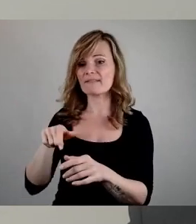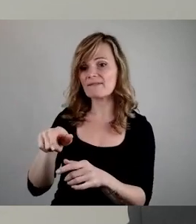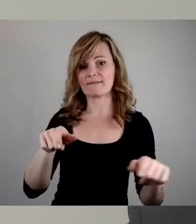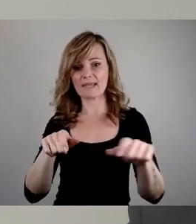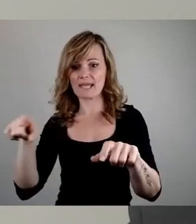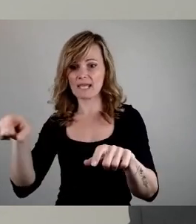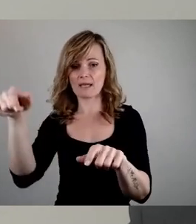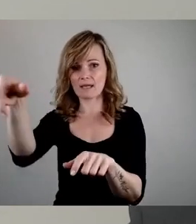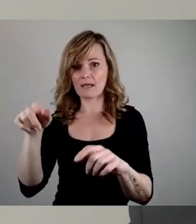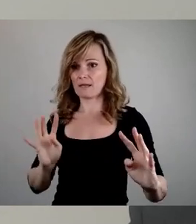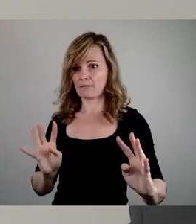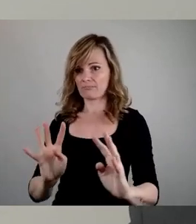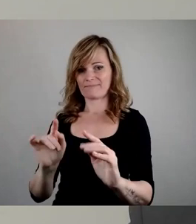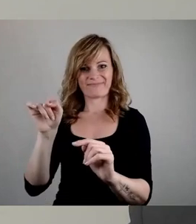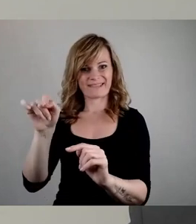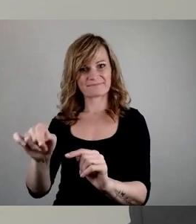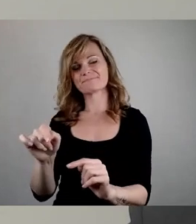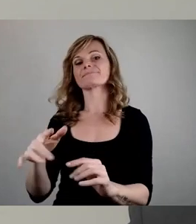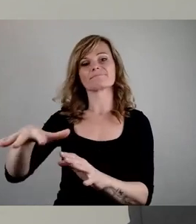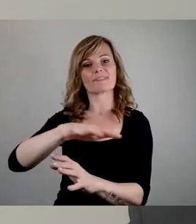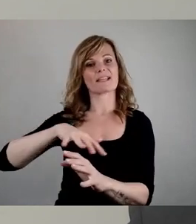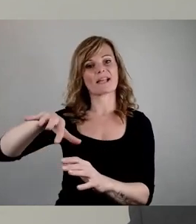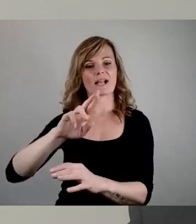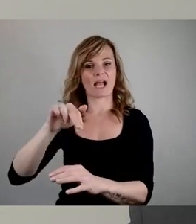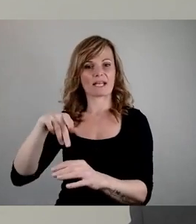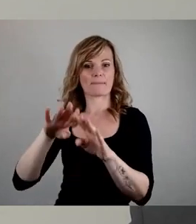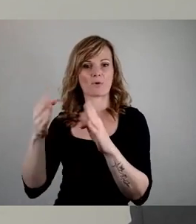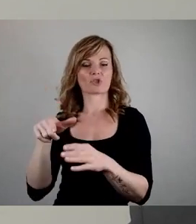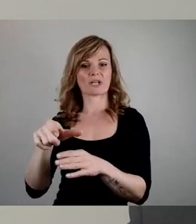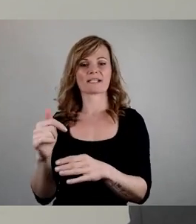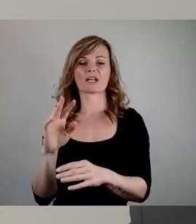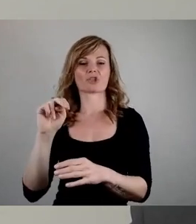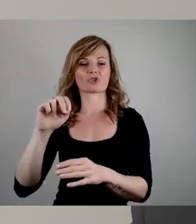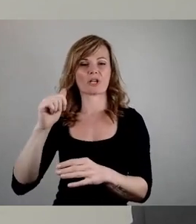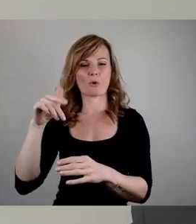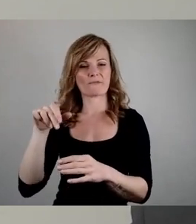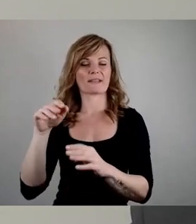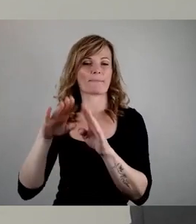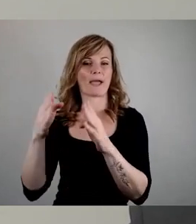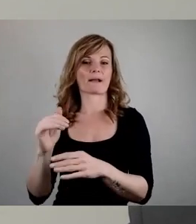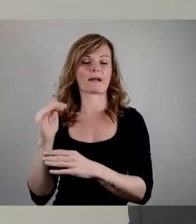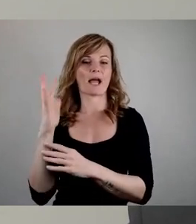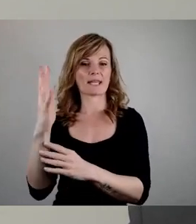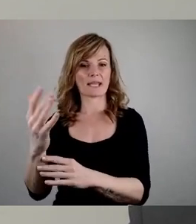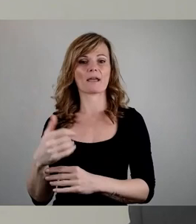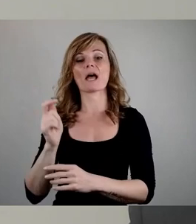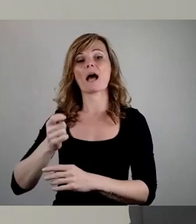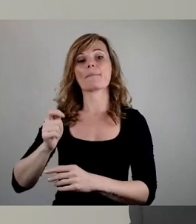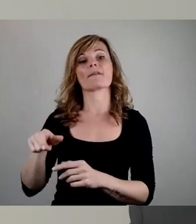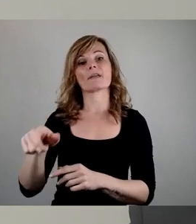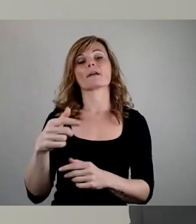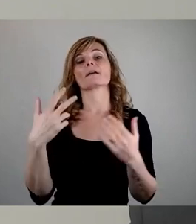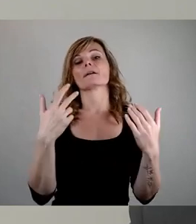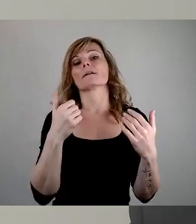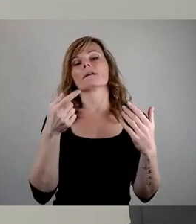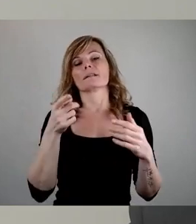Areal Radeburger Straße, Staufmerkallee, Hammerweg, würden wir rund 366.000 Euro